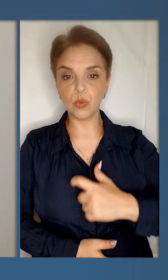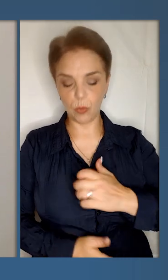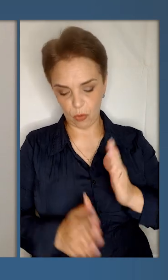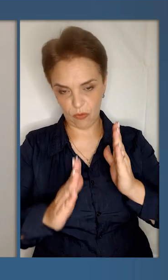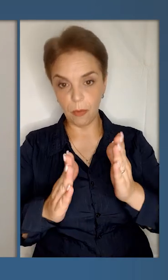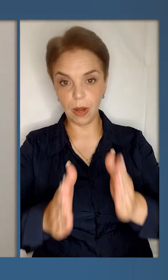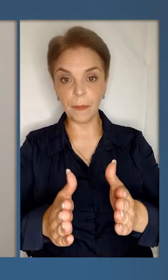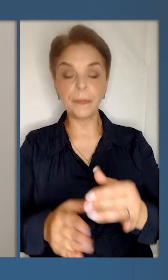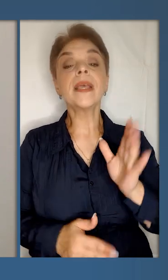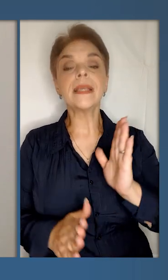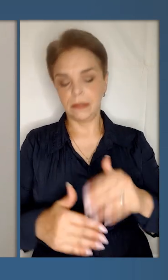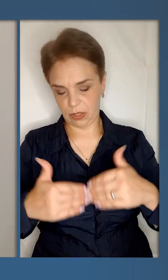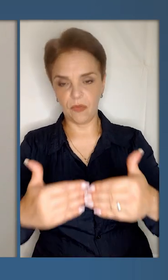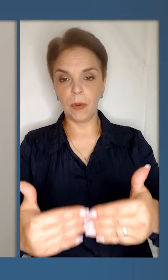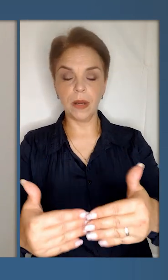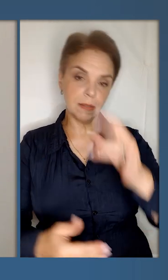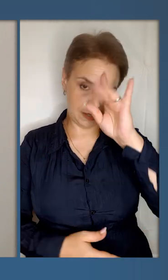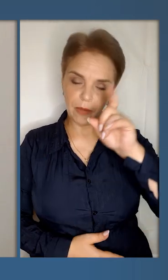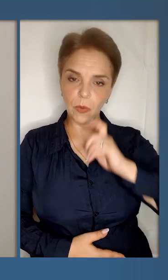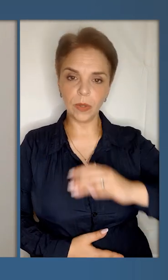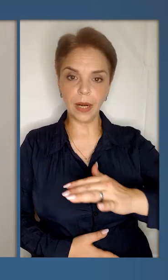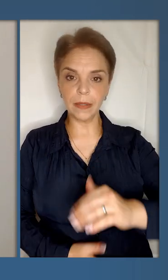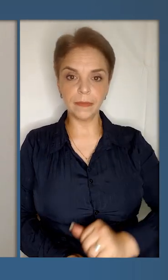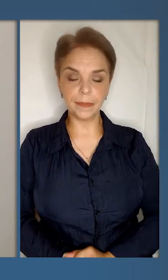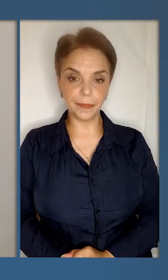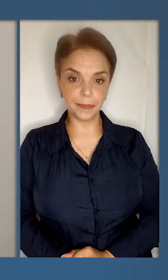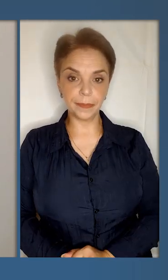веде за собою вперед. І тільки вперед. Слава Україні!